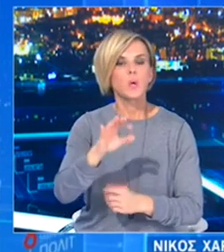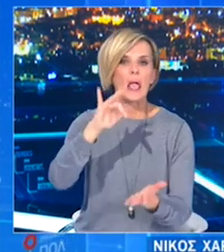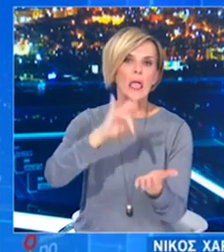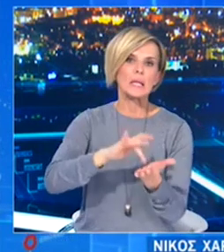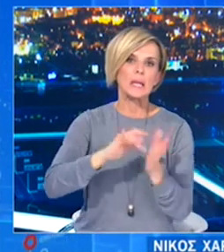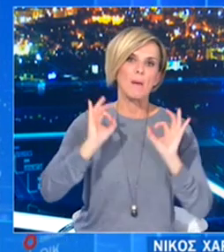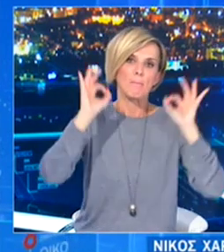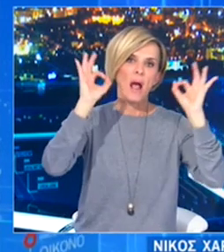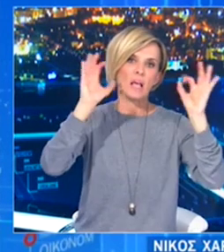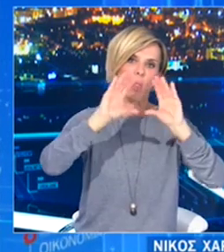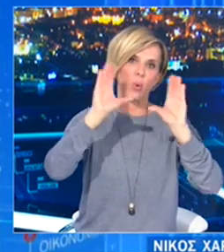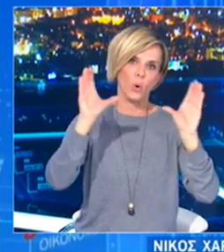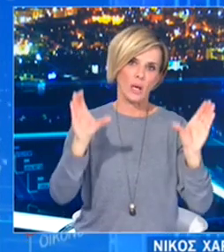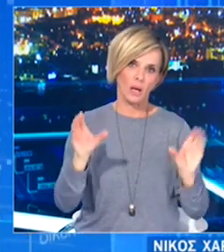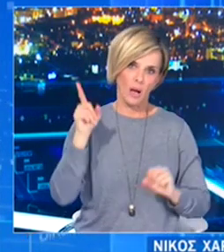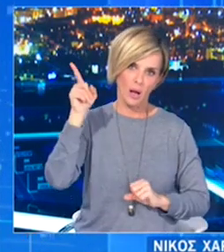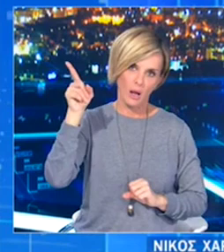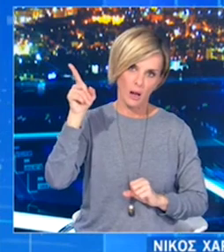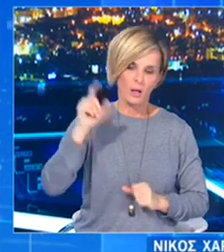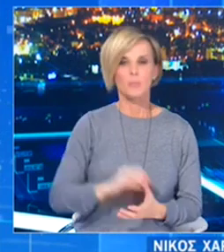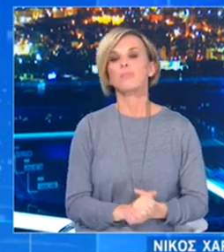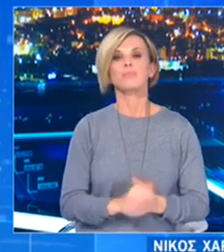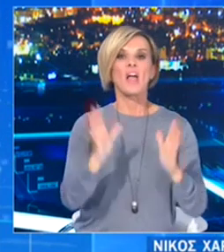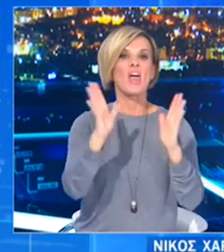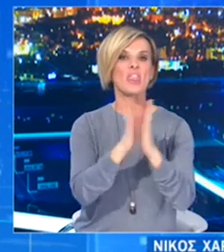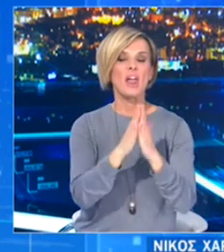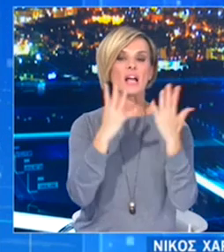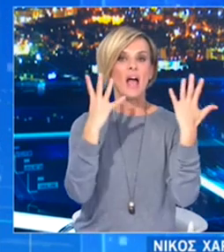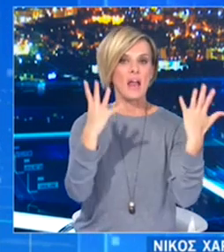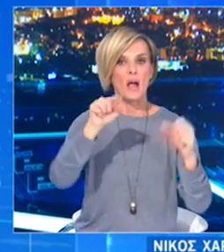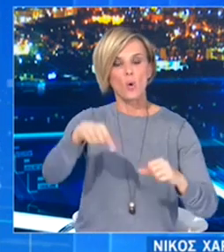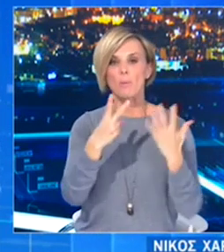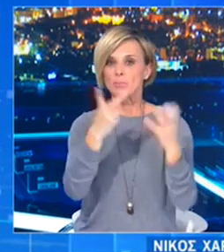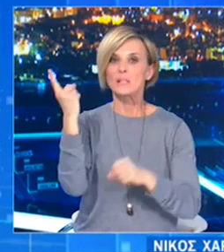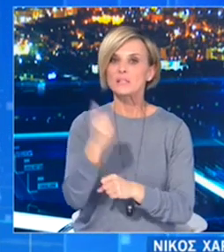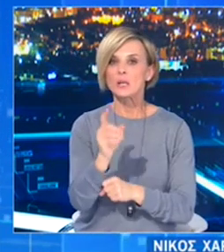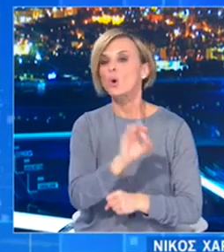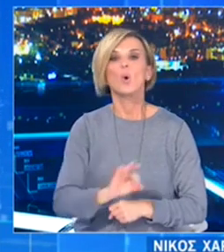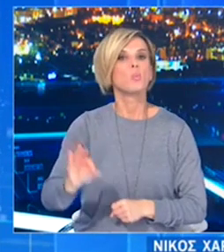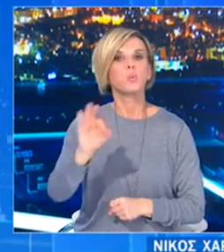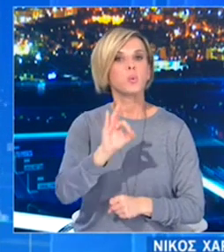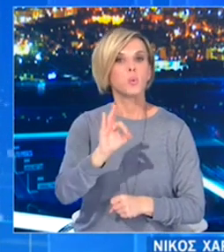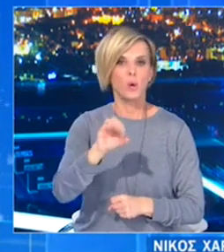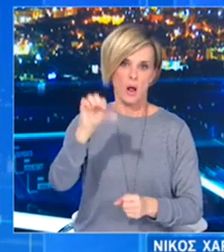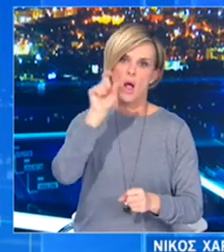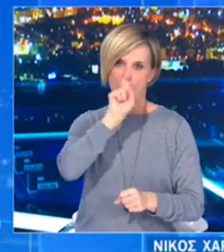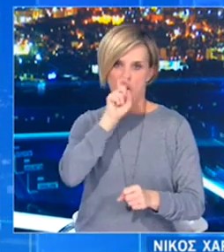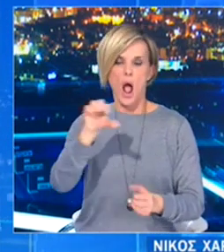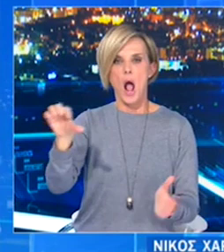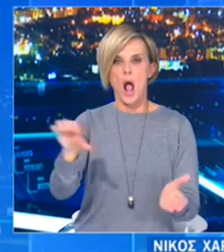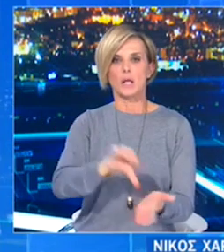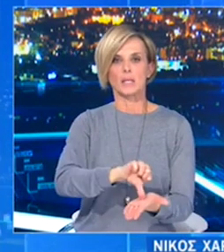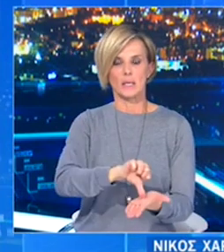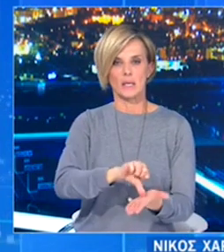3.267, δηλαδή ποσοστό 19,7%, βρίσκονται στην περιφέρεια της Αττικής. 1